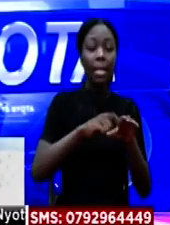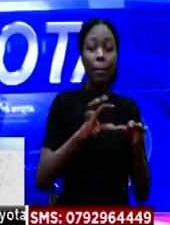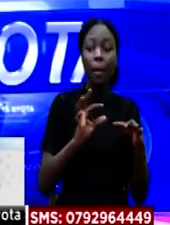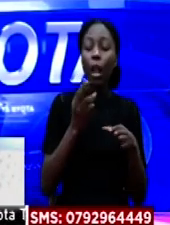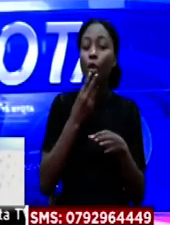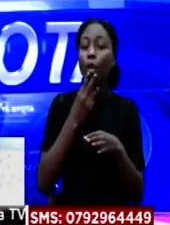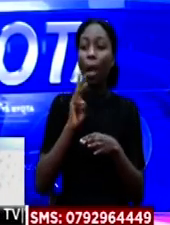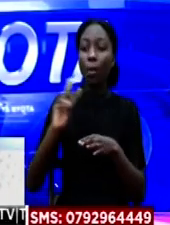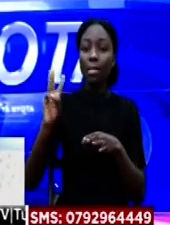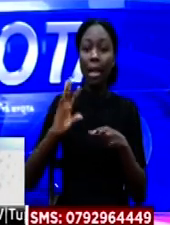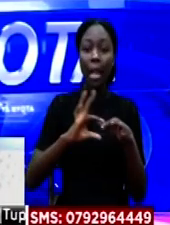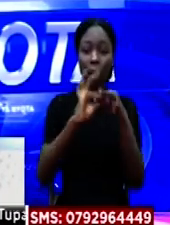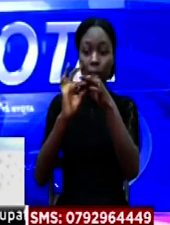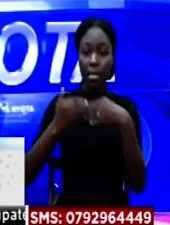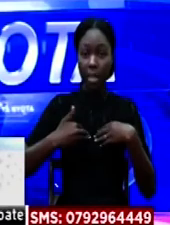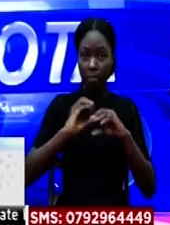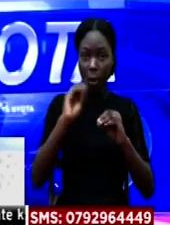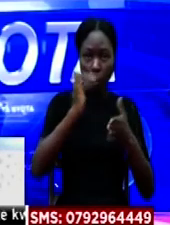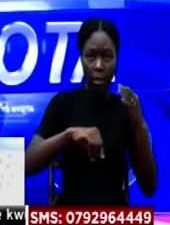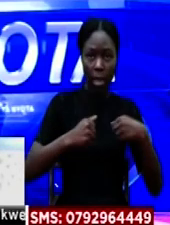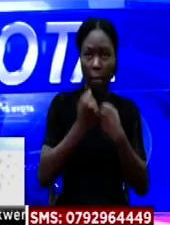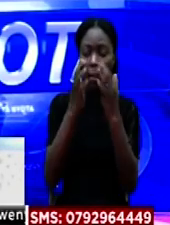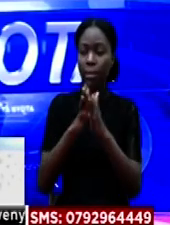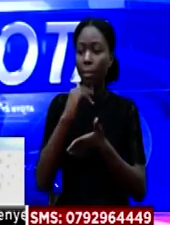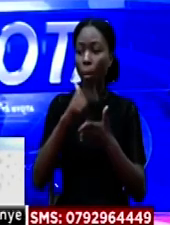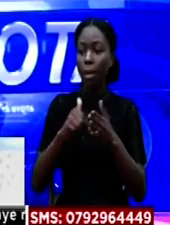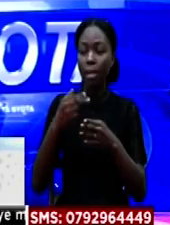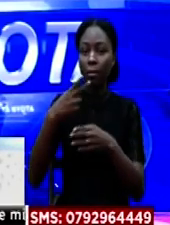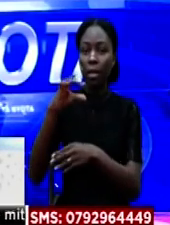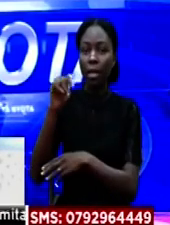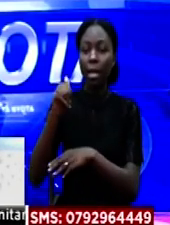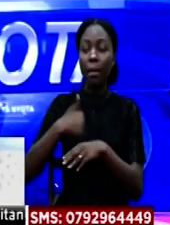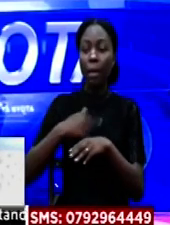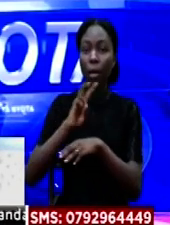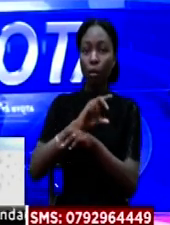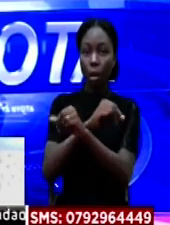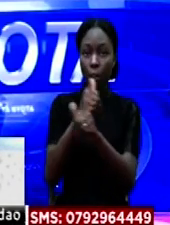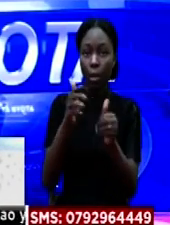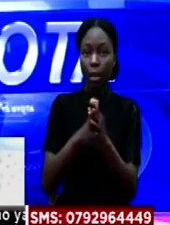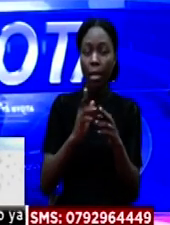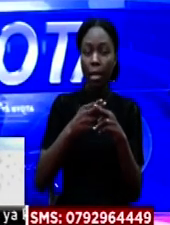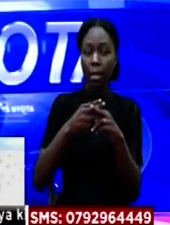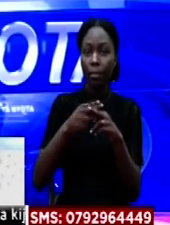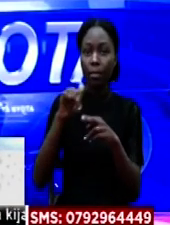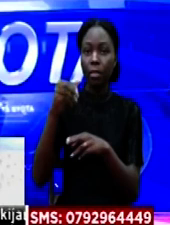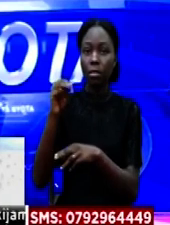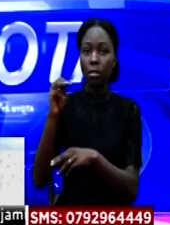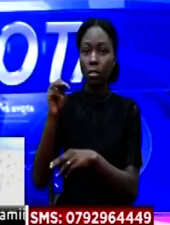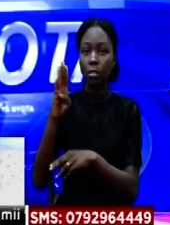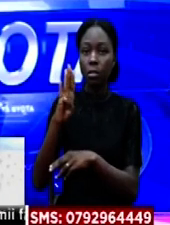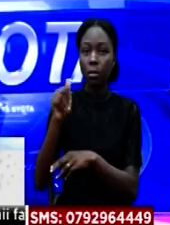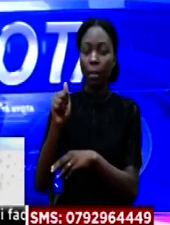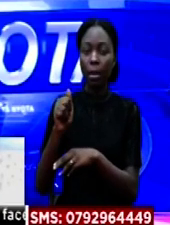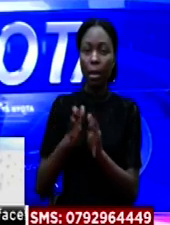moja magaribi unatokana na nini Anasema pa kwa mbandi hiyari bado na kupata pwa sana ni mjomba Ni jomba